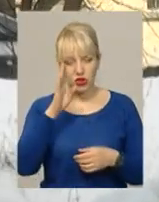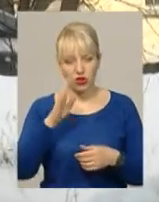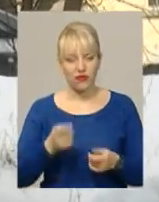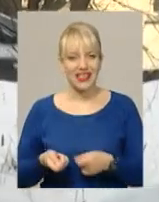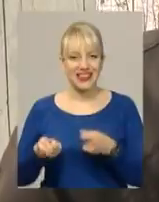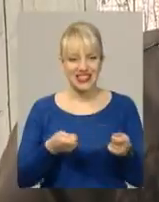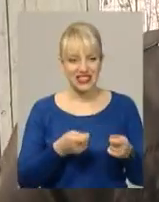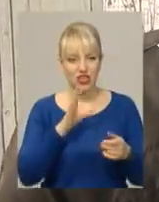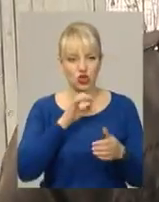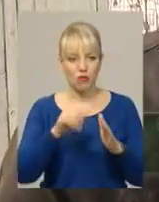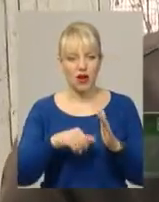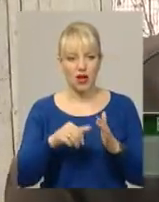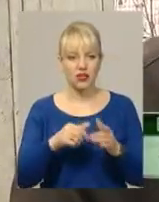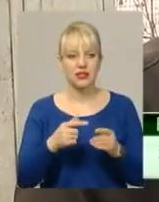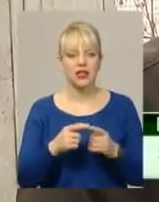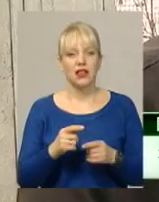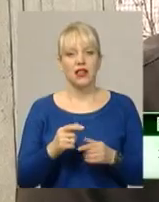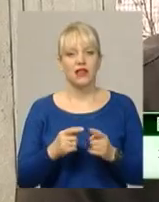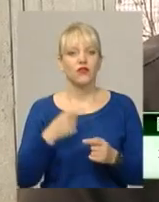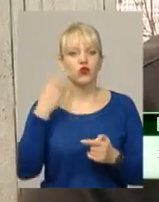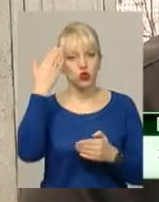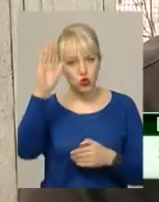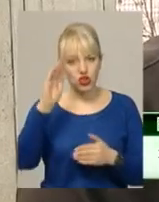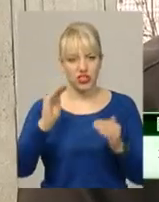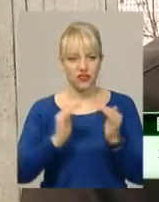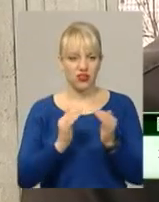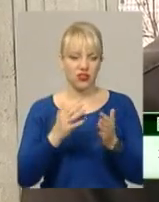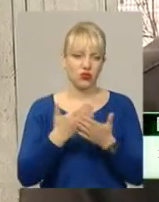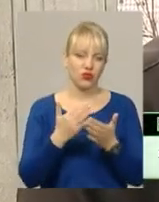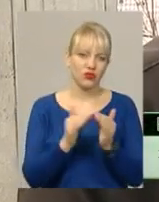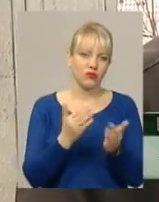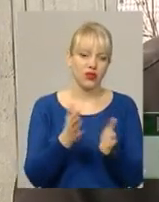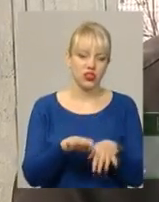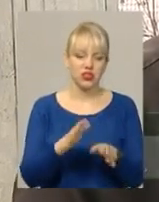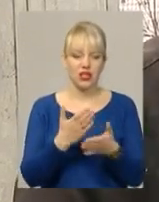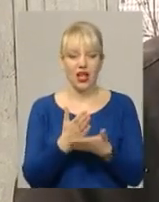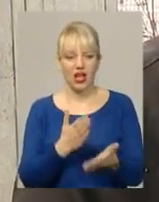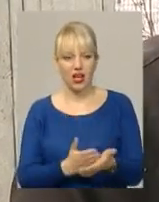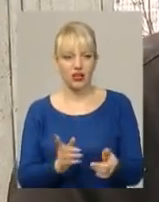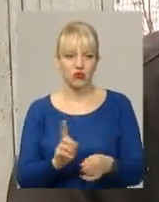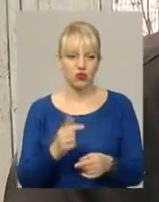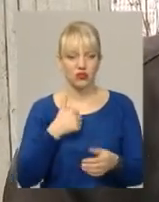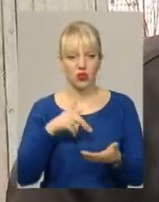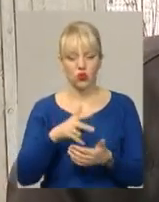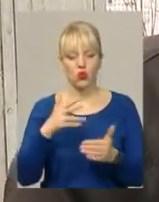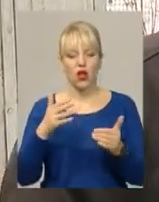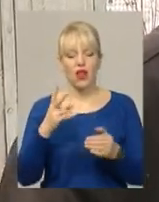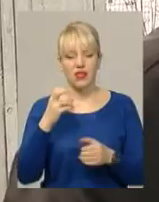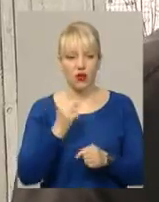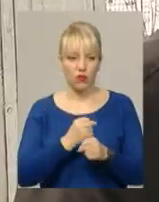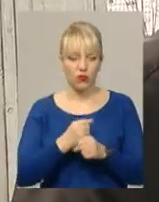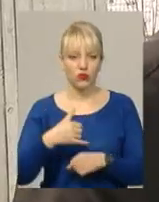у сусідній двір. У нас вдома лишаються відходи, хліб. Якщо я йду на роботу, я беру пакет,